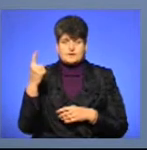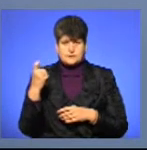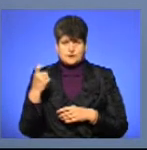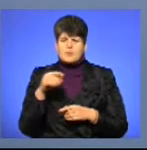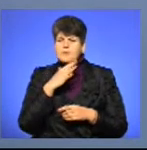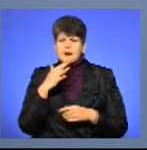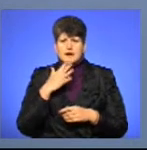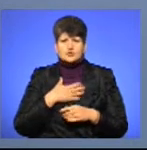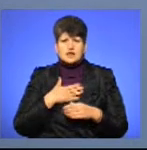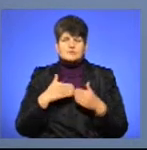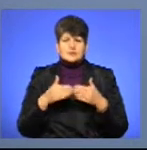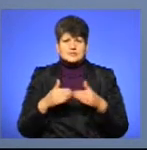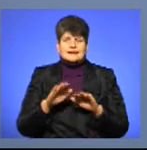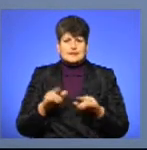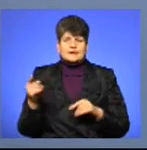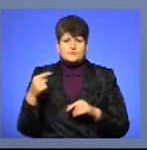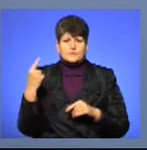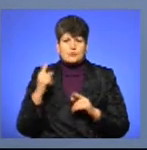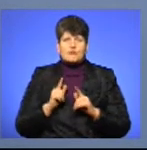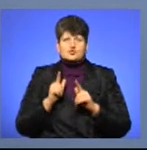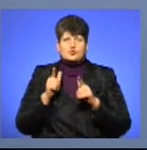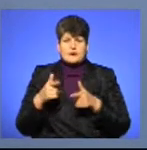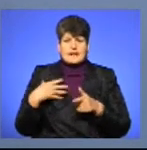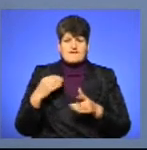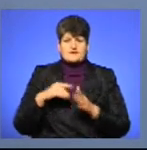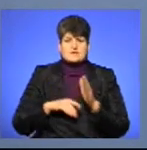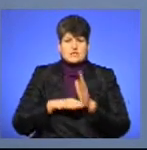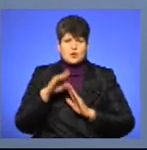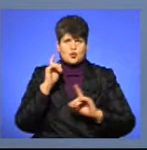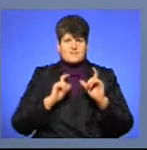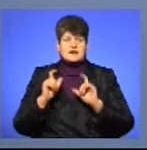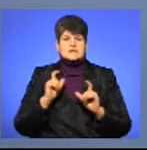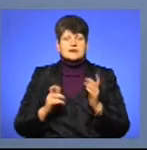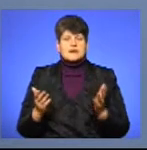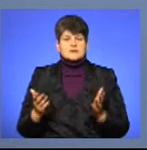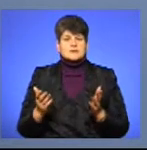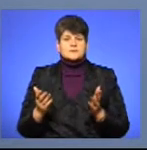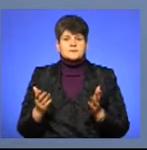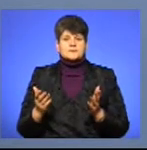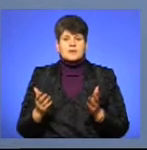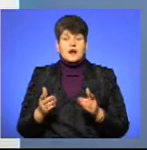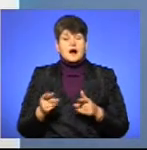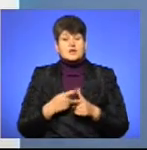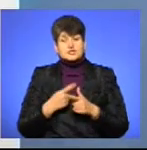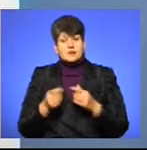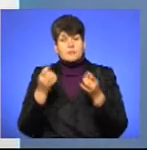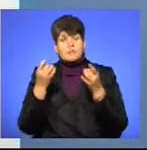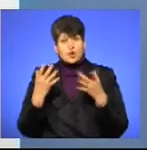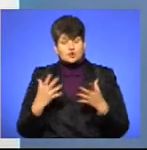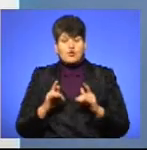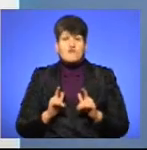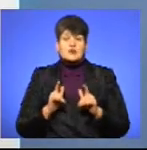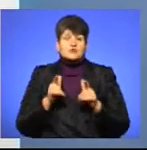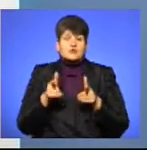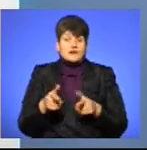вчилися, дітей з Тернопільщини, поступають в Львівський університет. От, чи просто влаштуватися